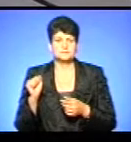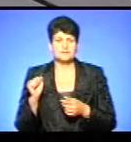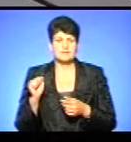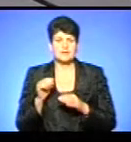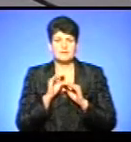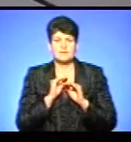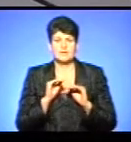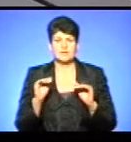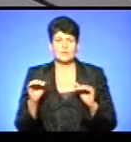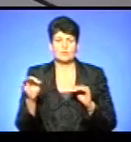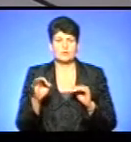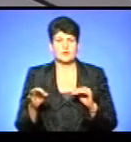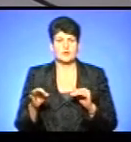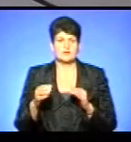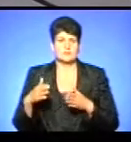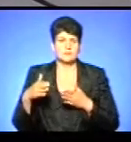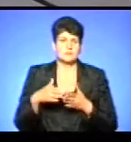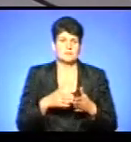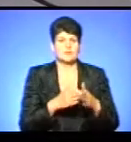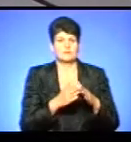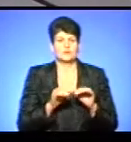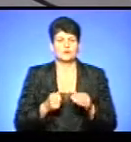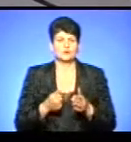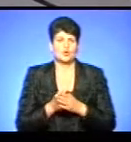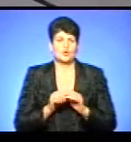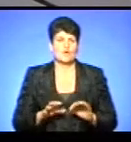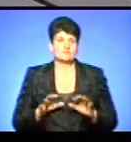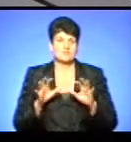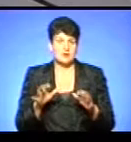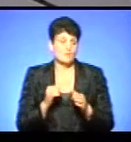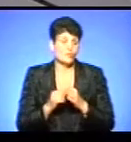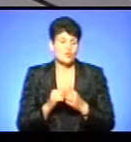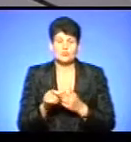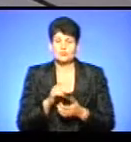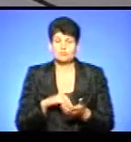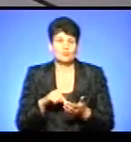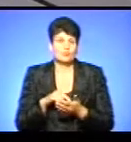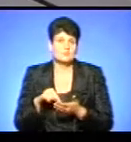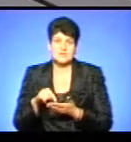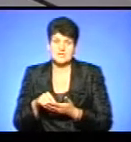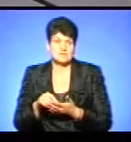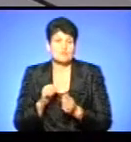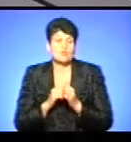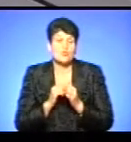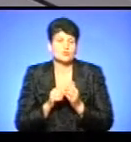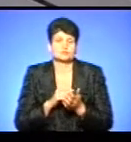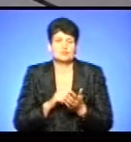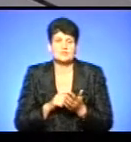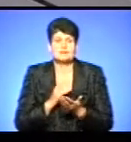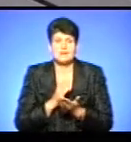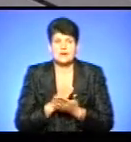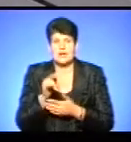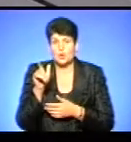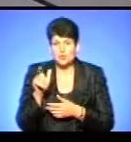Микані, не вплив до Австралії. Так що дуже в кожному місті, якщо таке добре подумати, то в кожному місті є якась